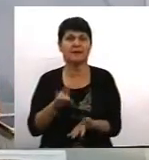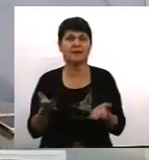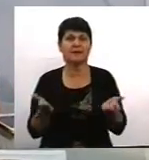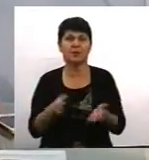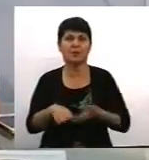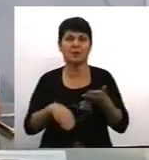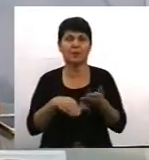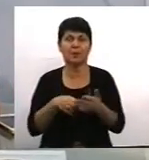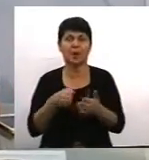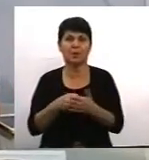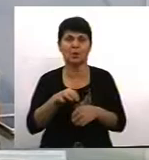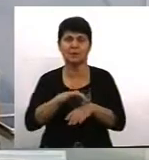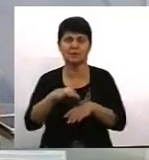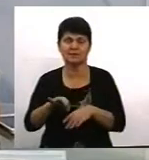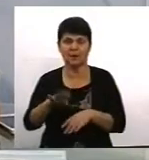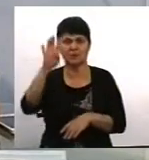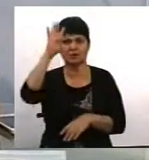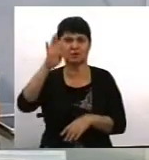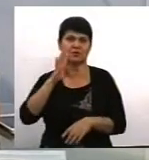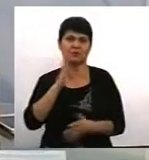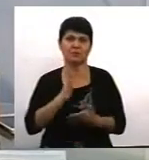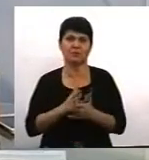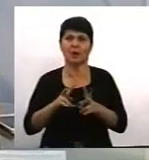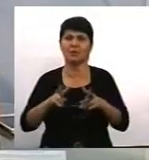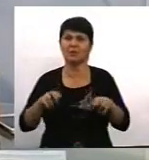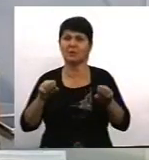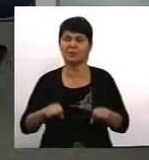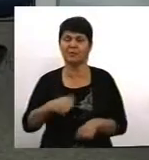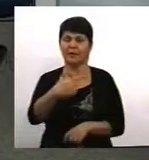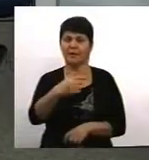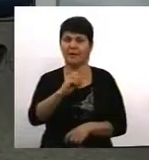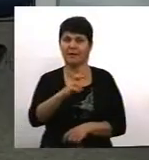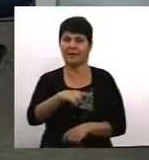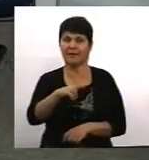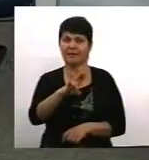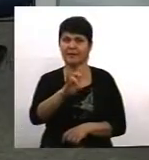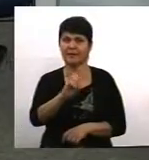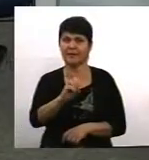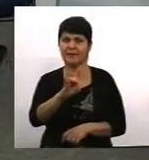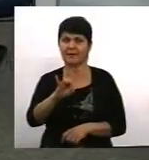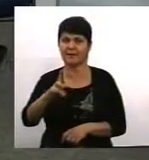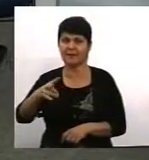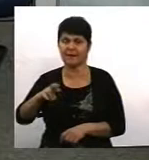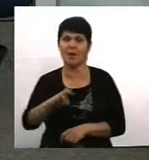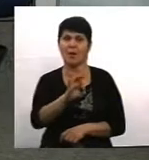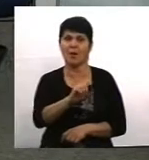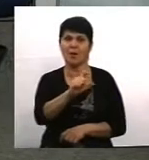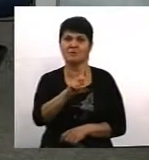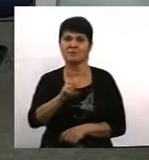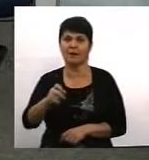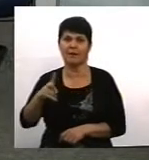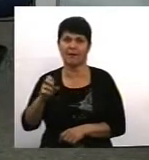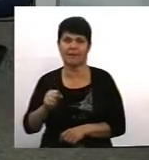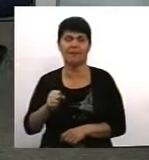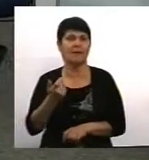насиллю за гендерною ознакою? Ну, по-перше, дуже добре, що вони є. Це дуже добре, що вони є. Я маю надію, що там працюють фахові люди.